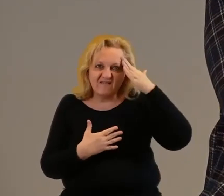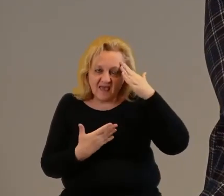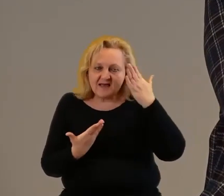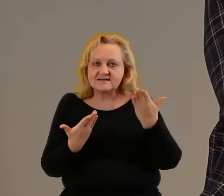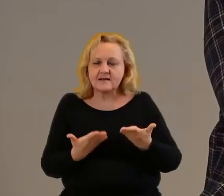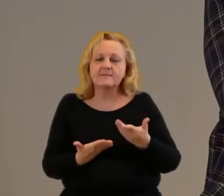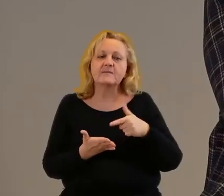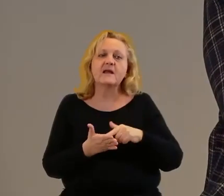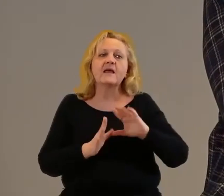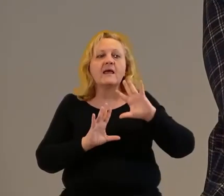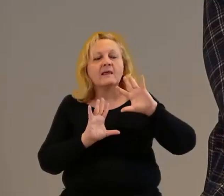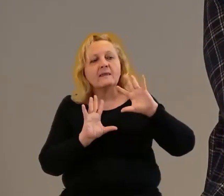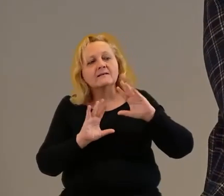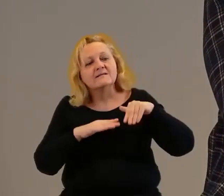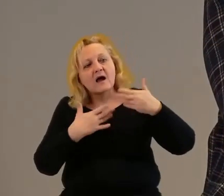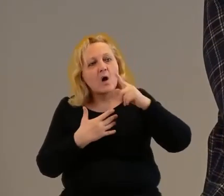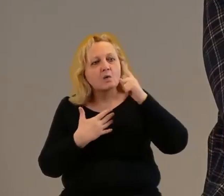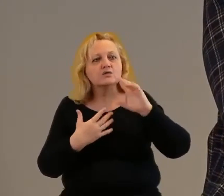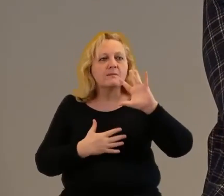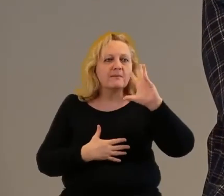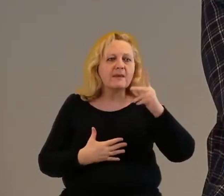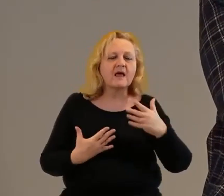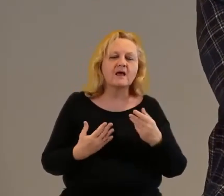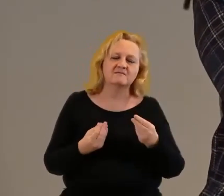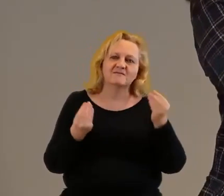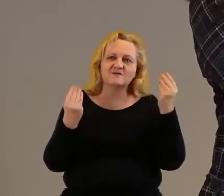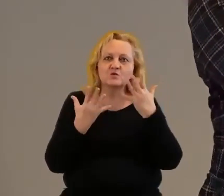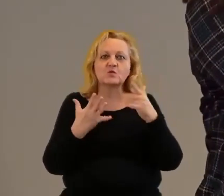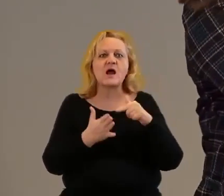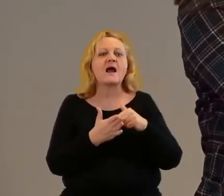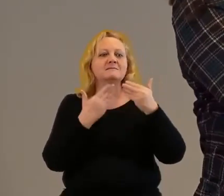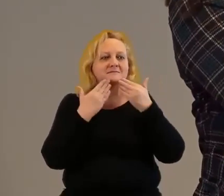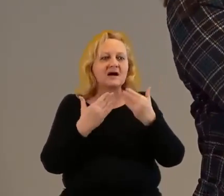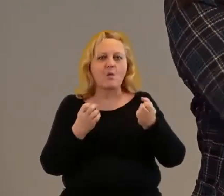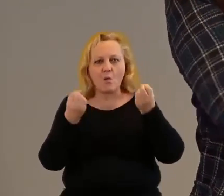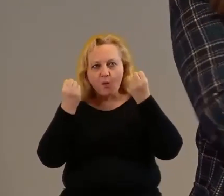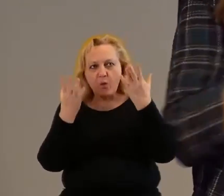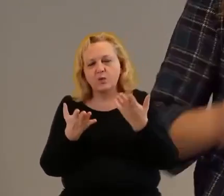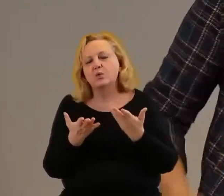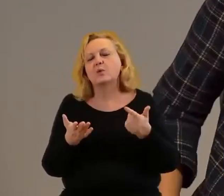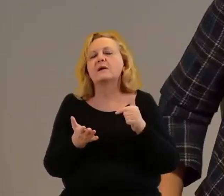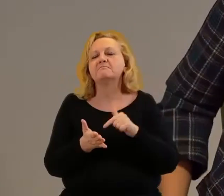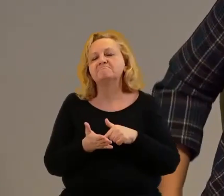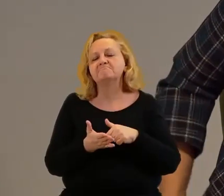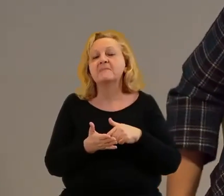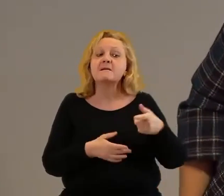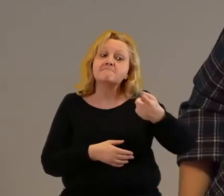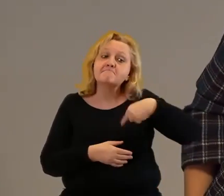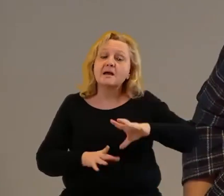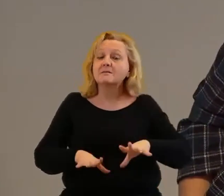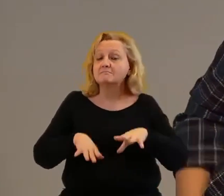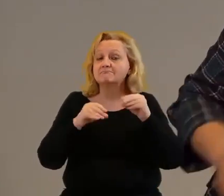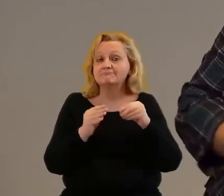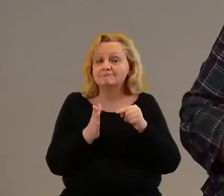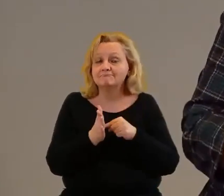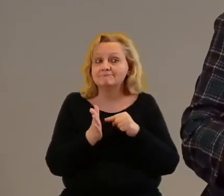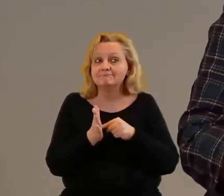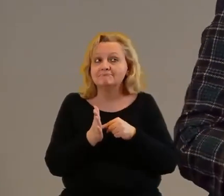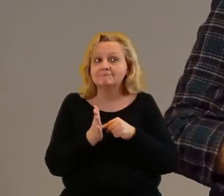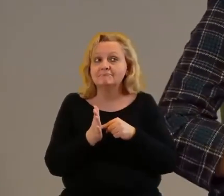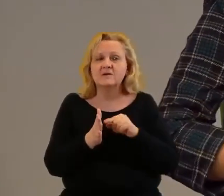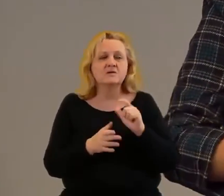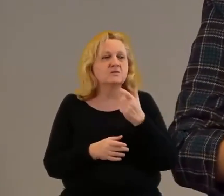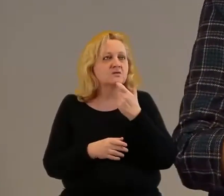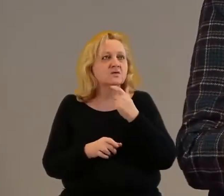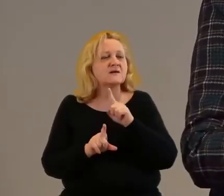ludziom piękno i wzruszenia poprzez kulturę. Rozpoczęliśmy od... Bo co